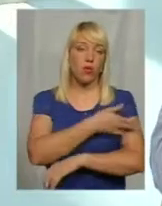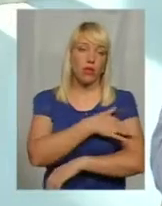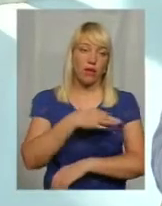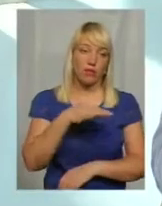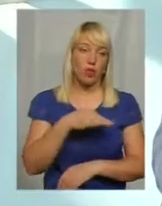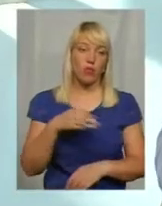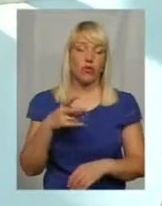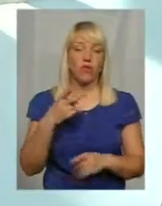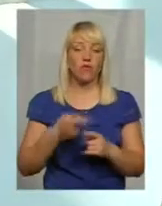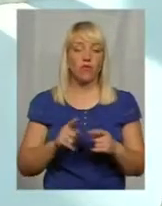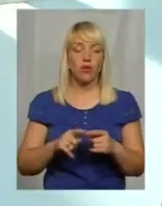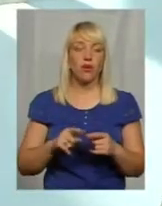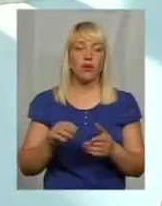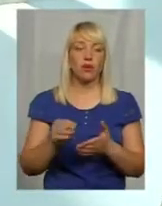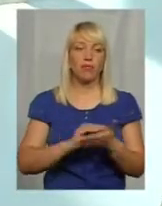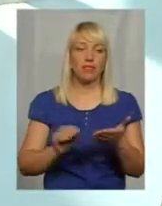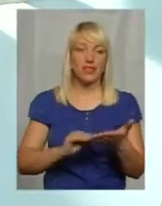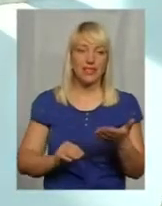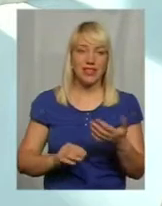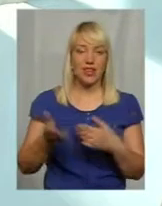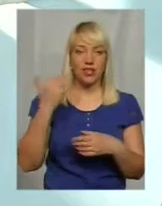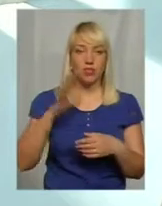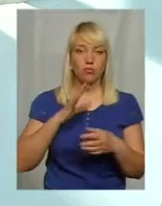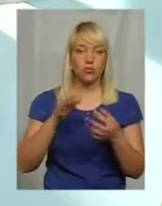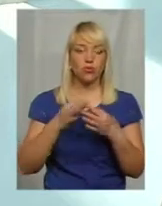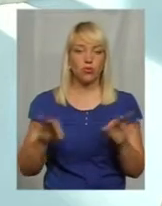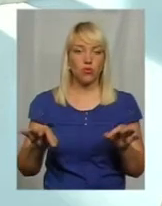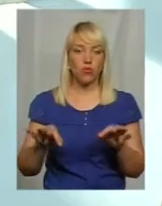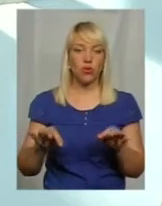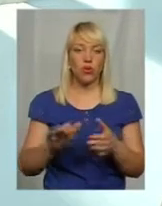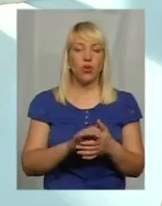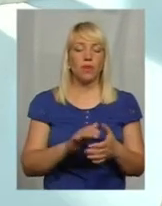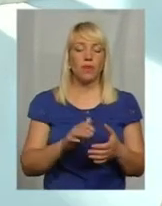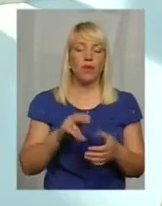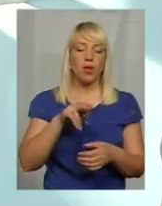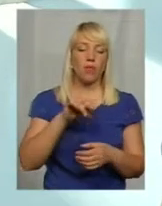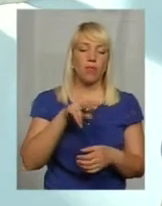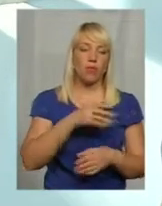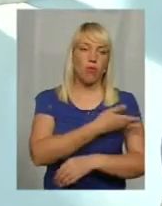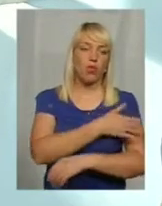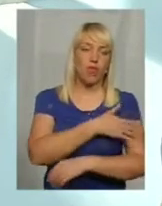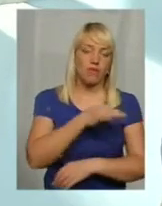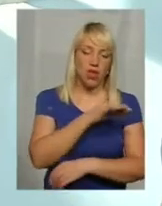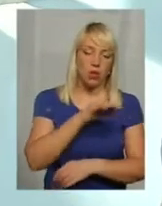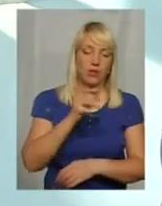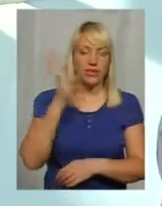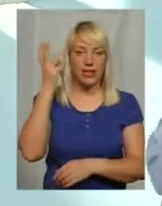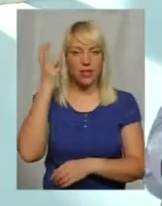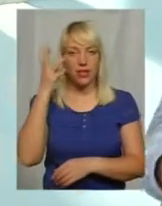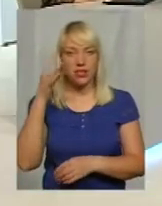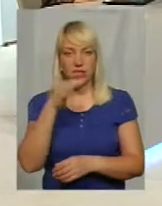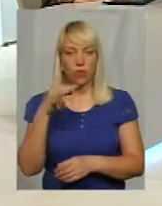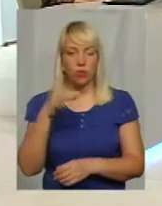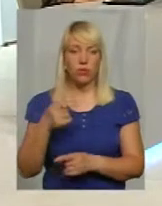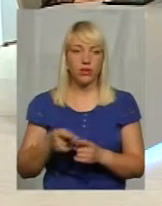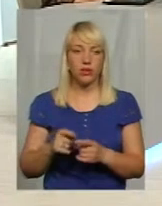консолідований залік. Вони писали, тоді був дозволений Полтавська область, перший, другий, Хмельницька область. І приносили